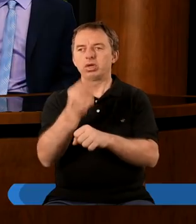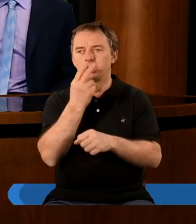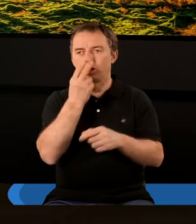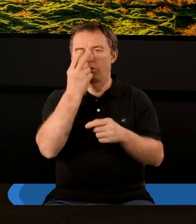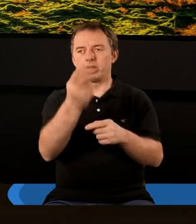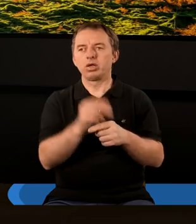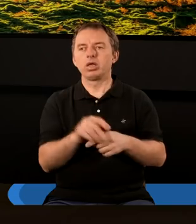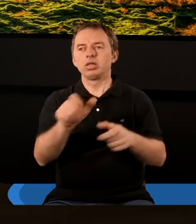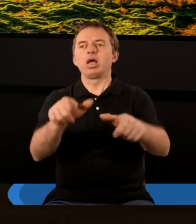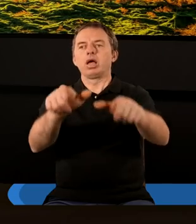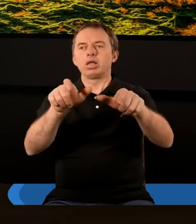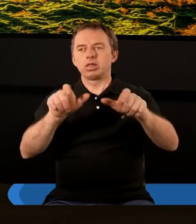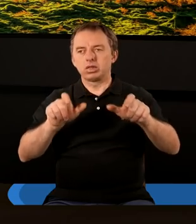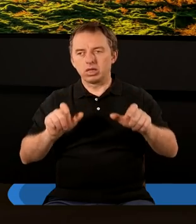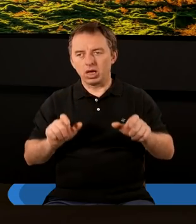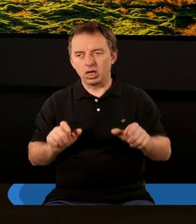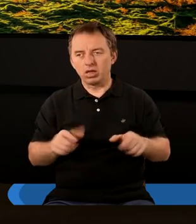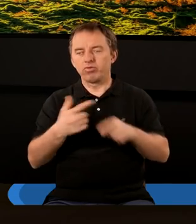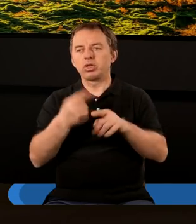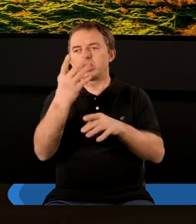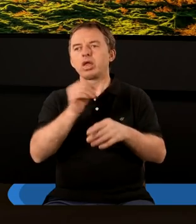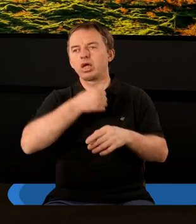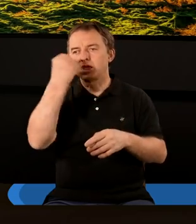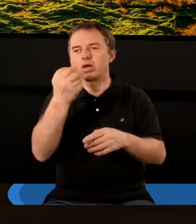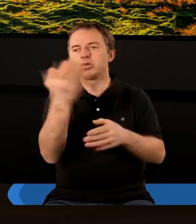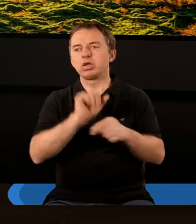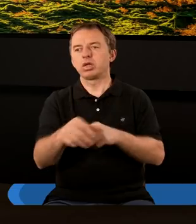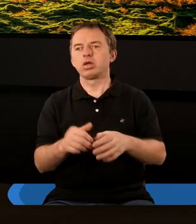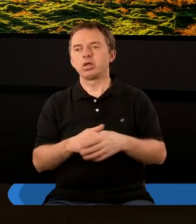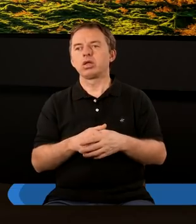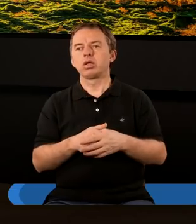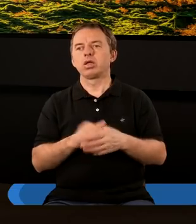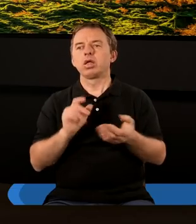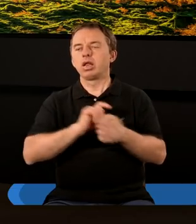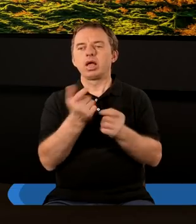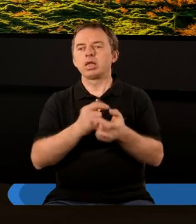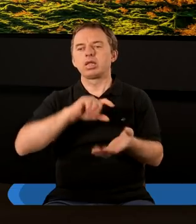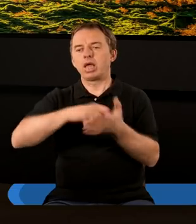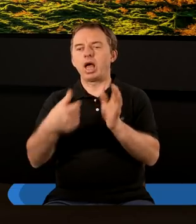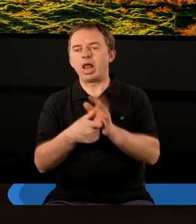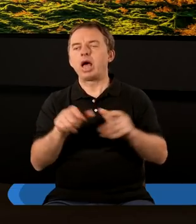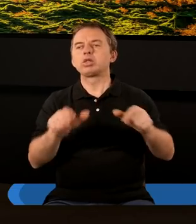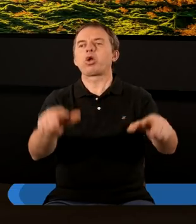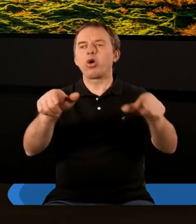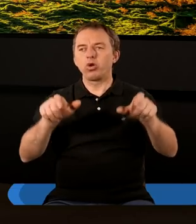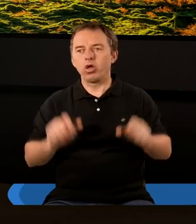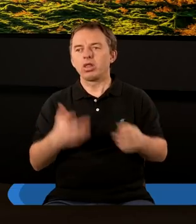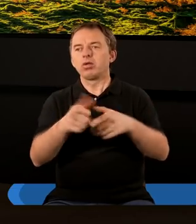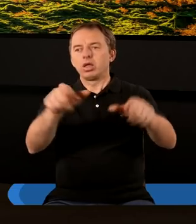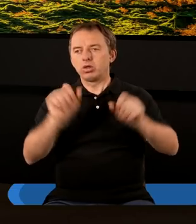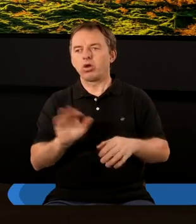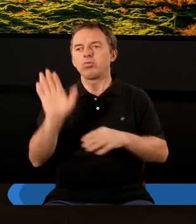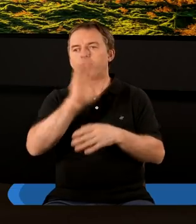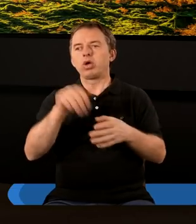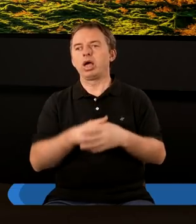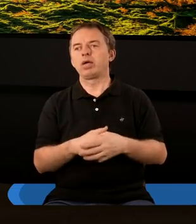zobaczcie, te trony do 24 starców, gdzie jest? Na sali tronowej, tam gdzie jest tron